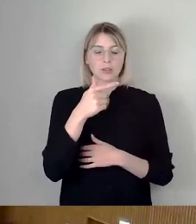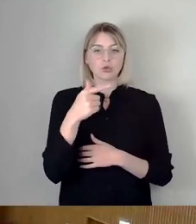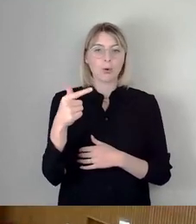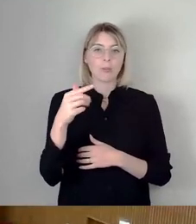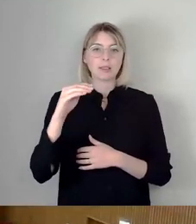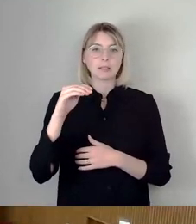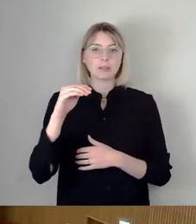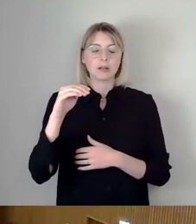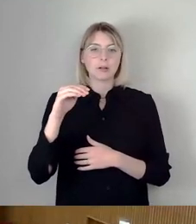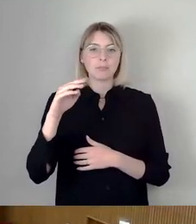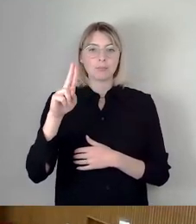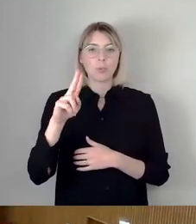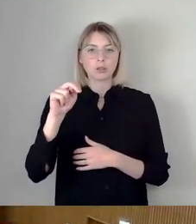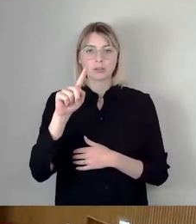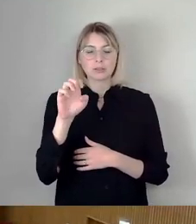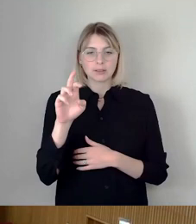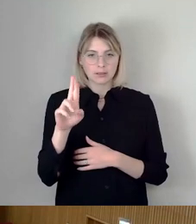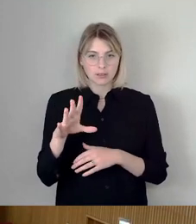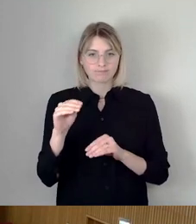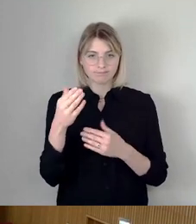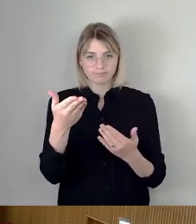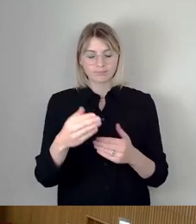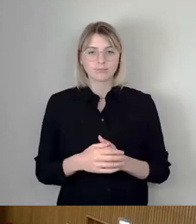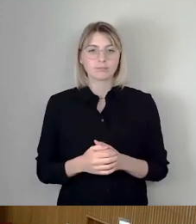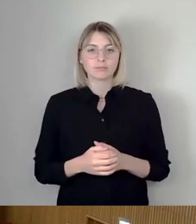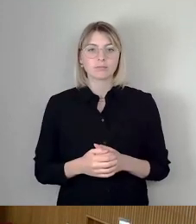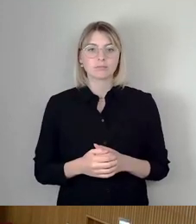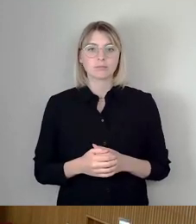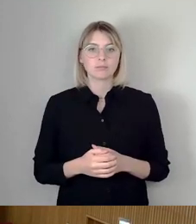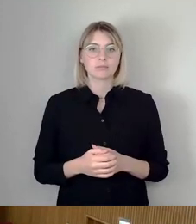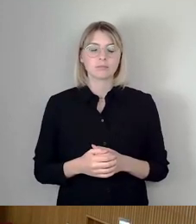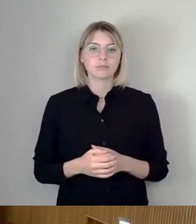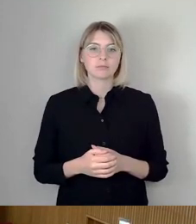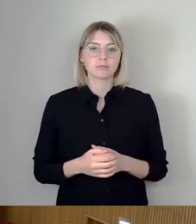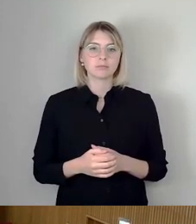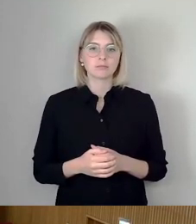Danach dann CDU, falls gewünscht, und dann arbeiten wir ab.